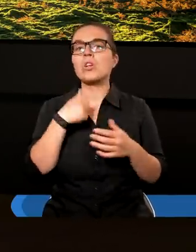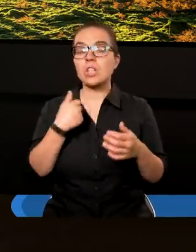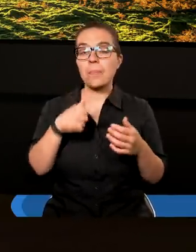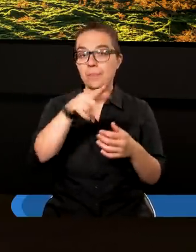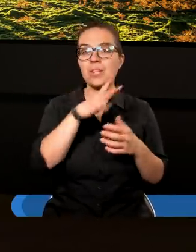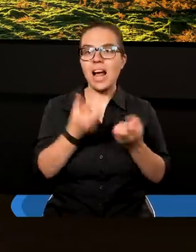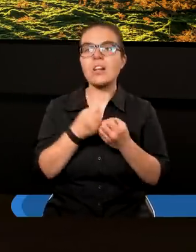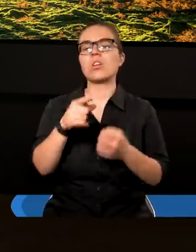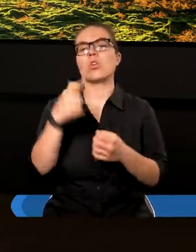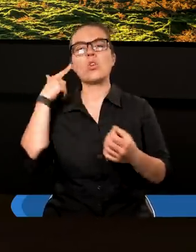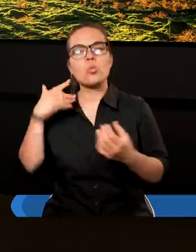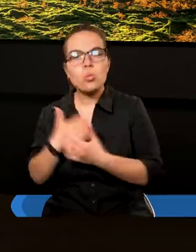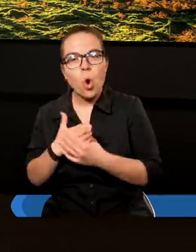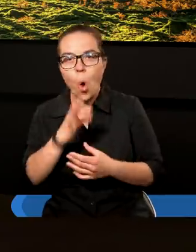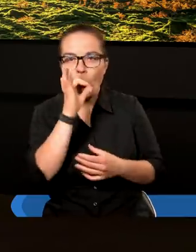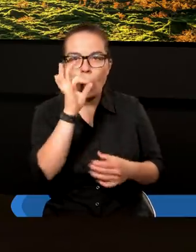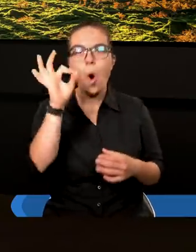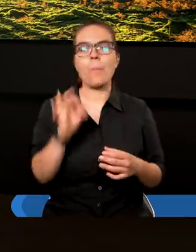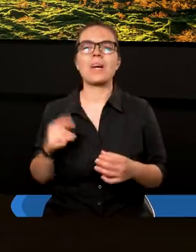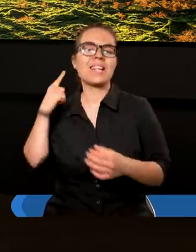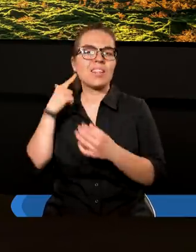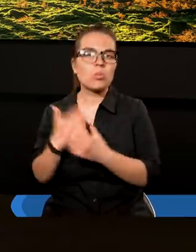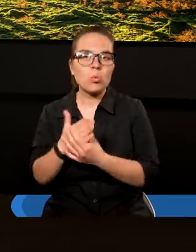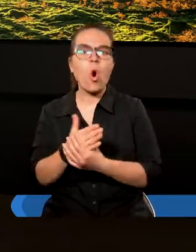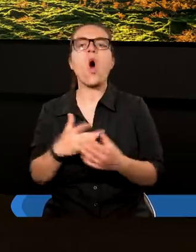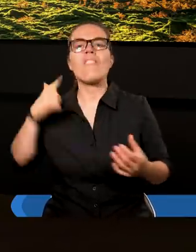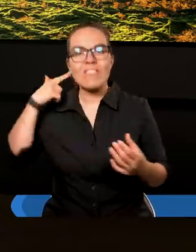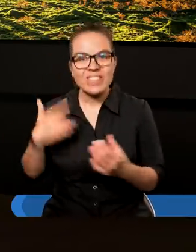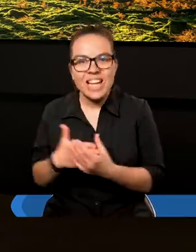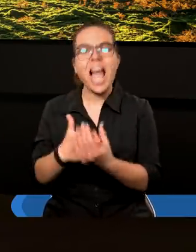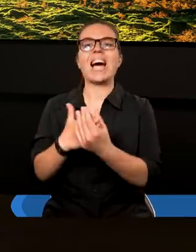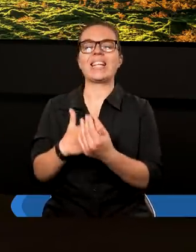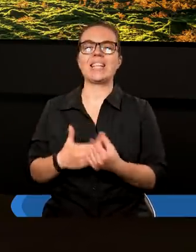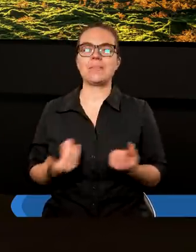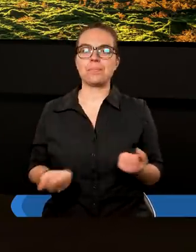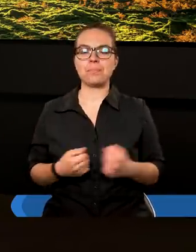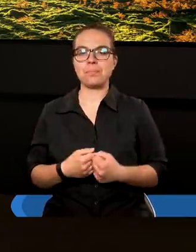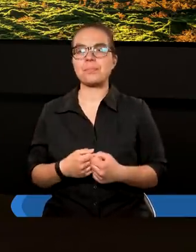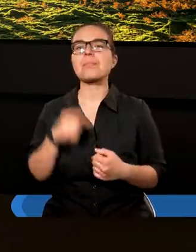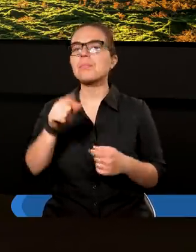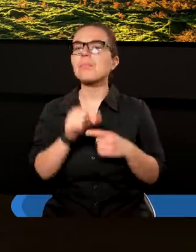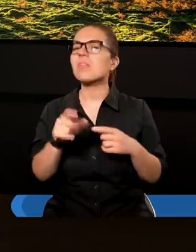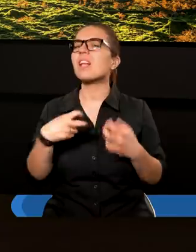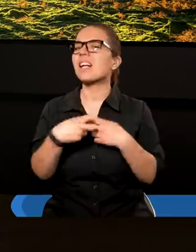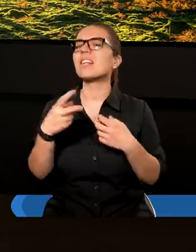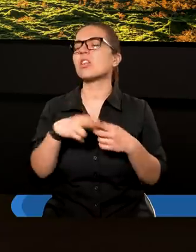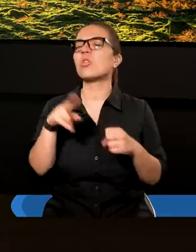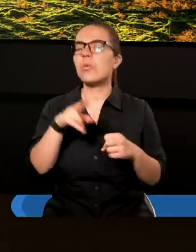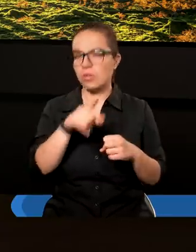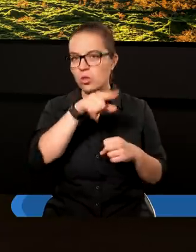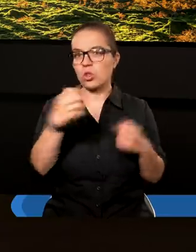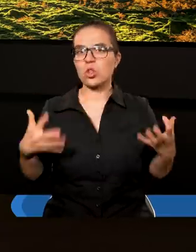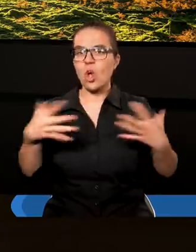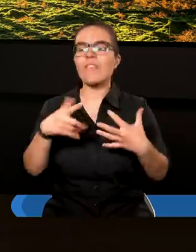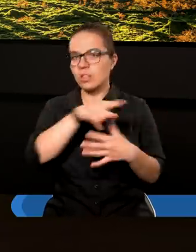darów, mówi sługo dobry, sługo wierny. To są słowa, które chciałbym życzyć nam